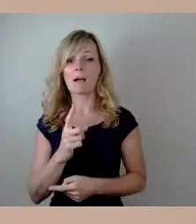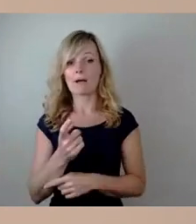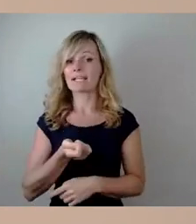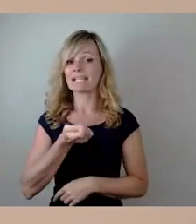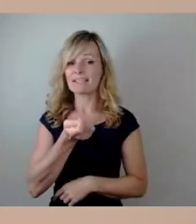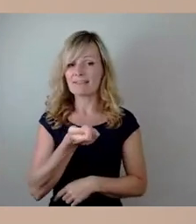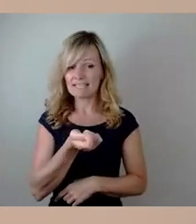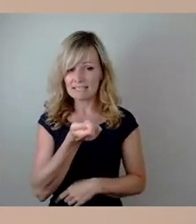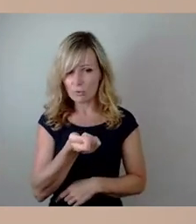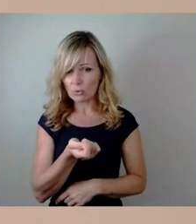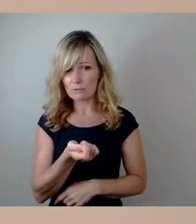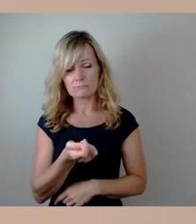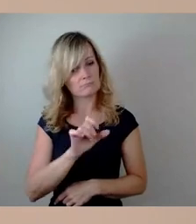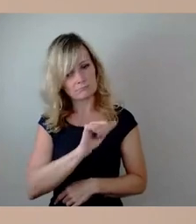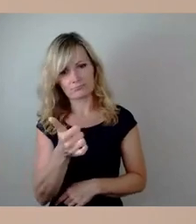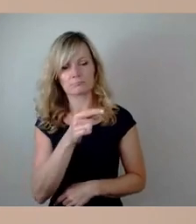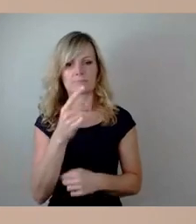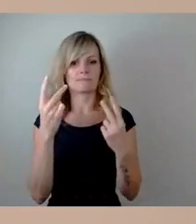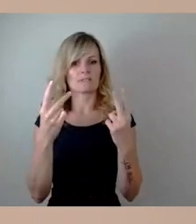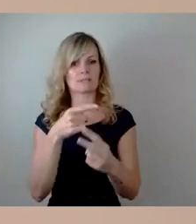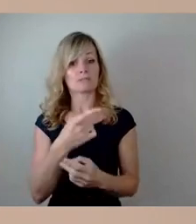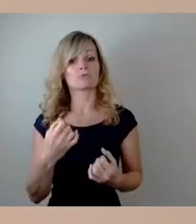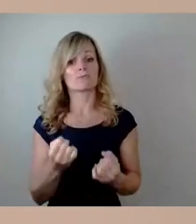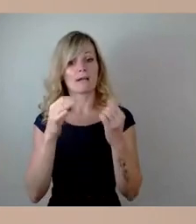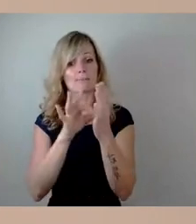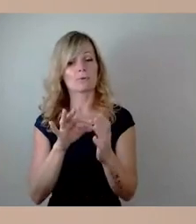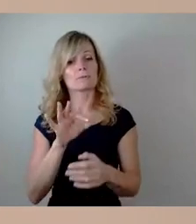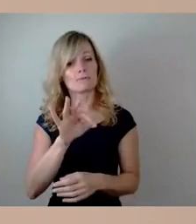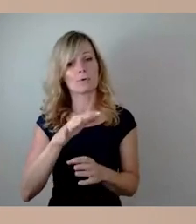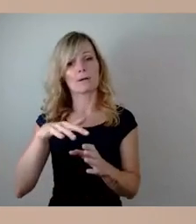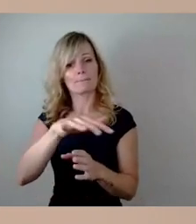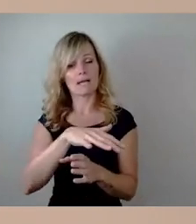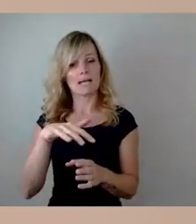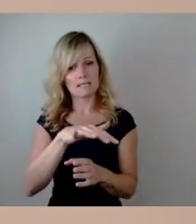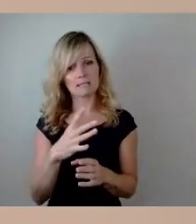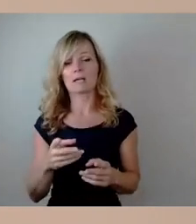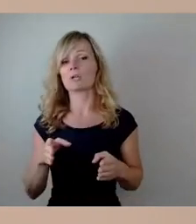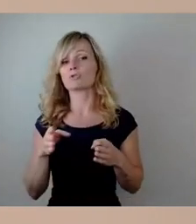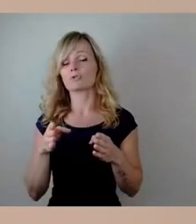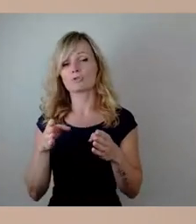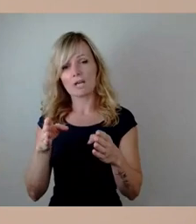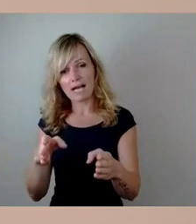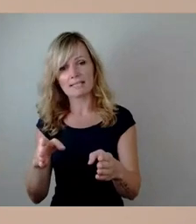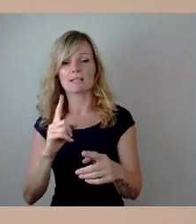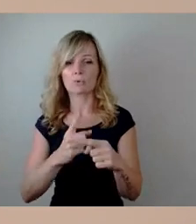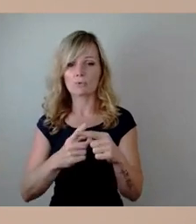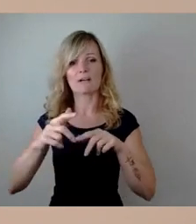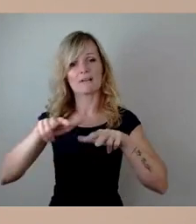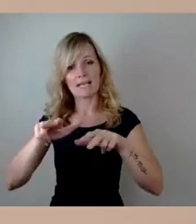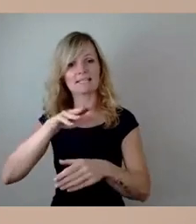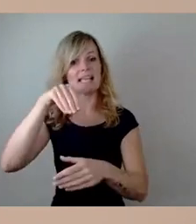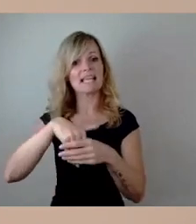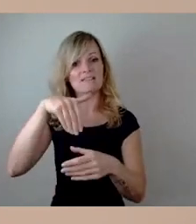Priorität und auch Schwerpunkt im Bereich sozusagen Straßen- und Verkehrsinfrastruktur.